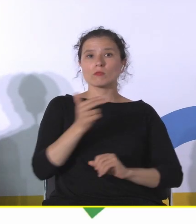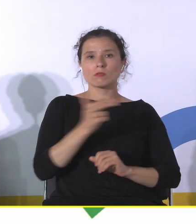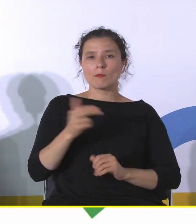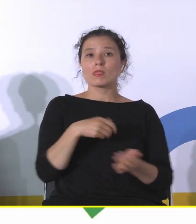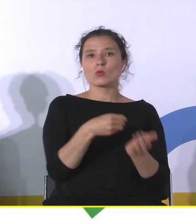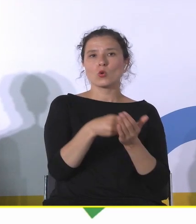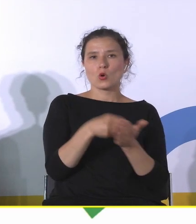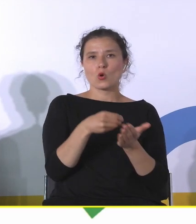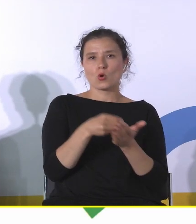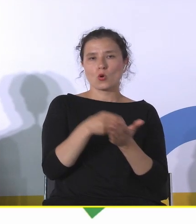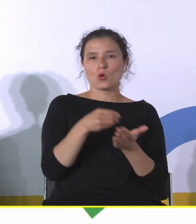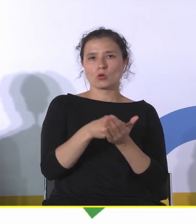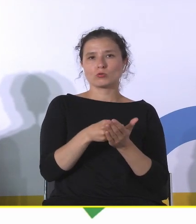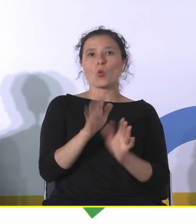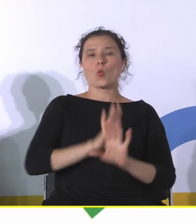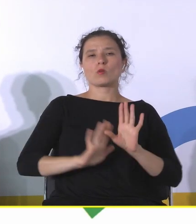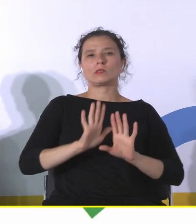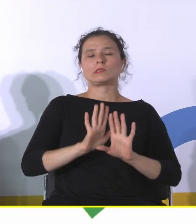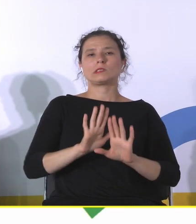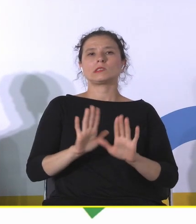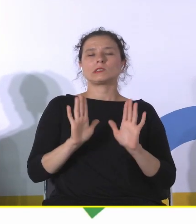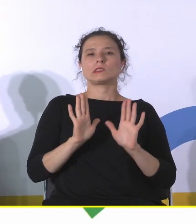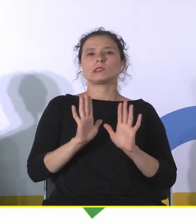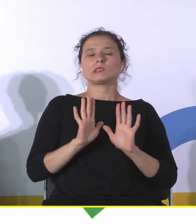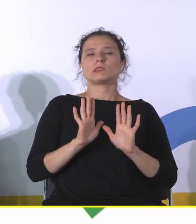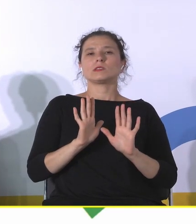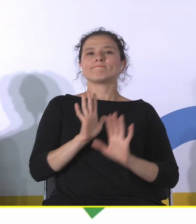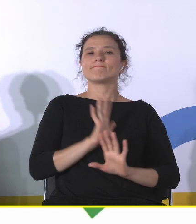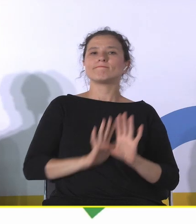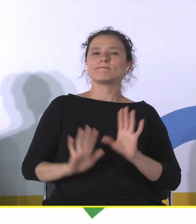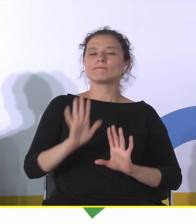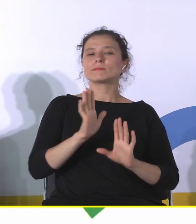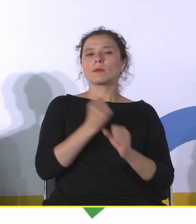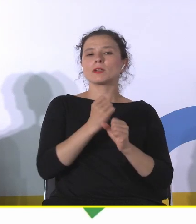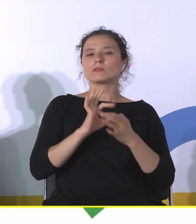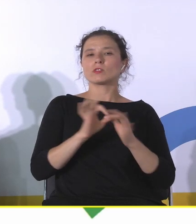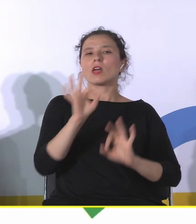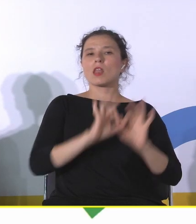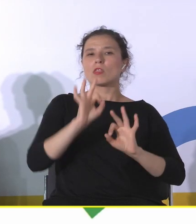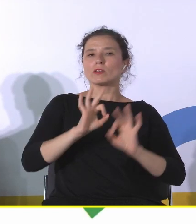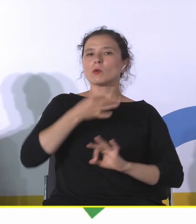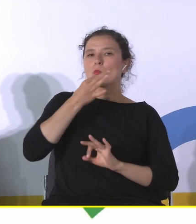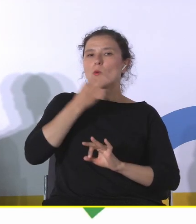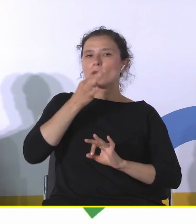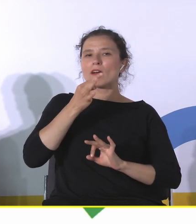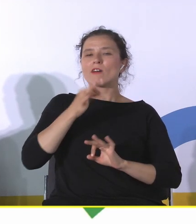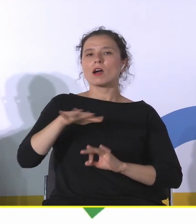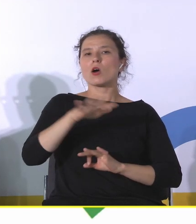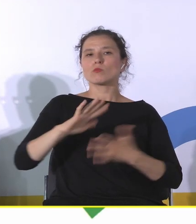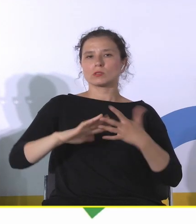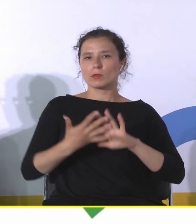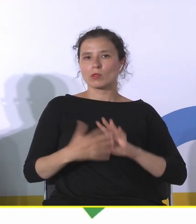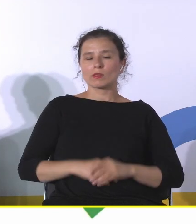zaniechania prac związanych z renowacją i rewitalizacją obszarów zabytkowych. Mamy